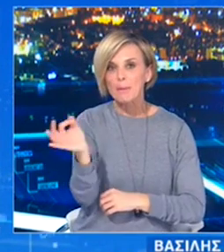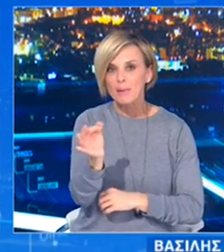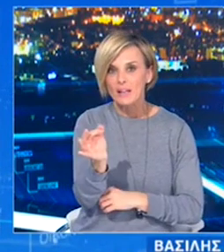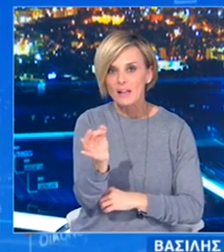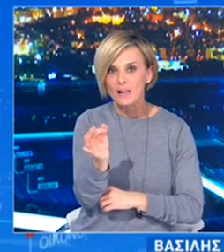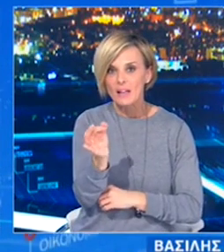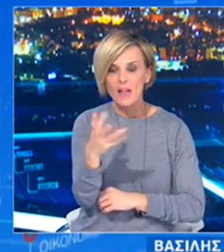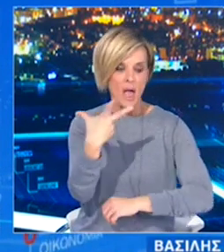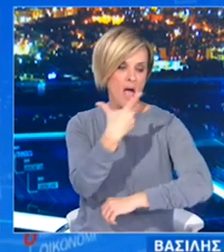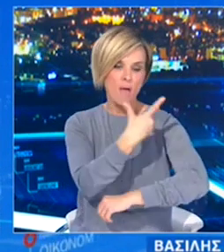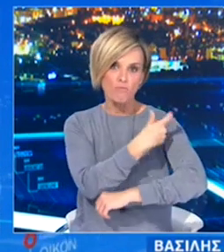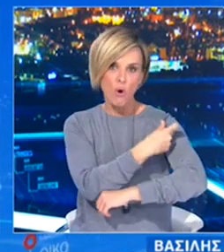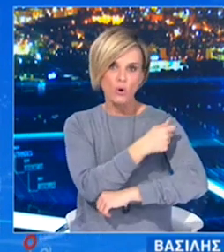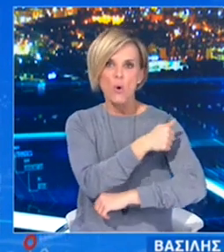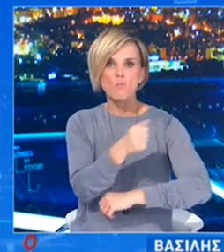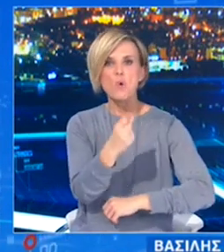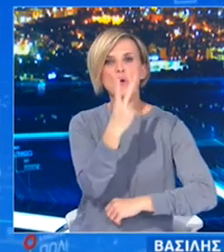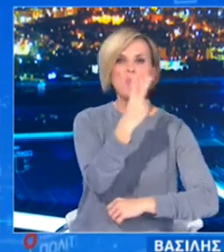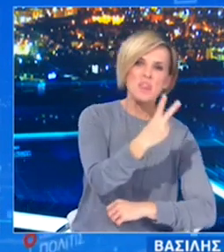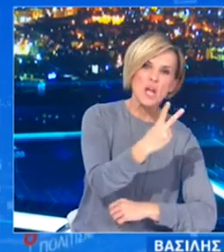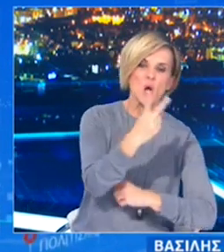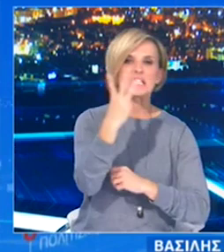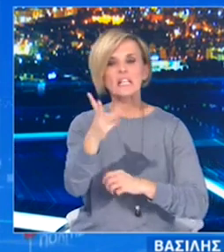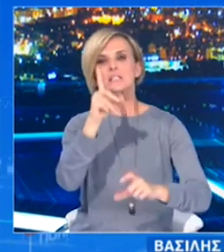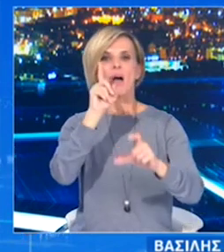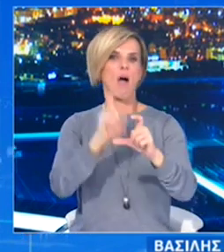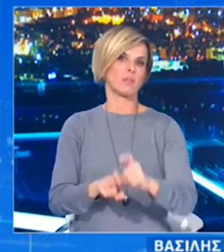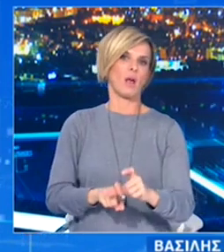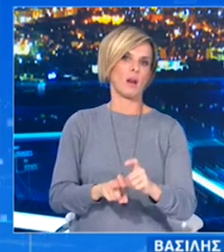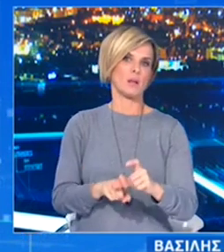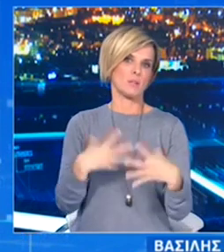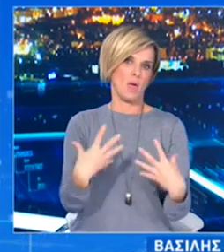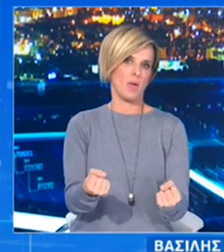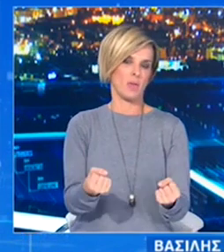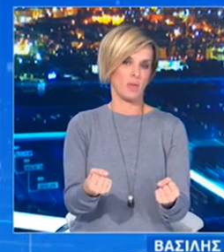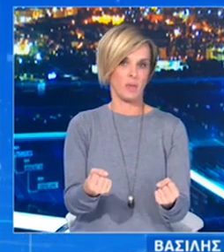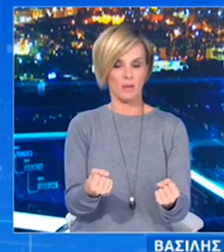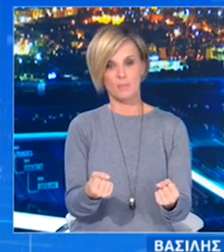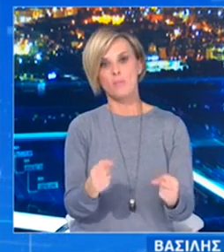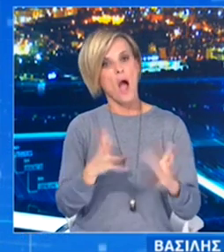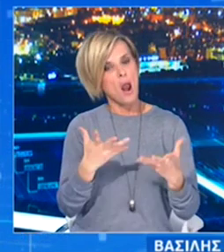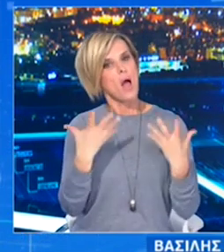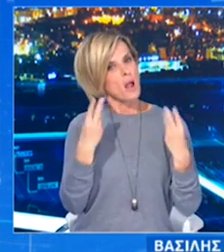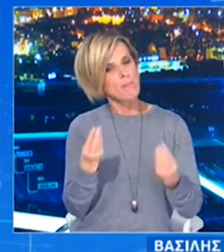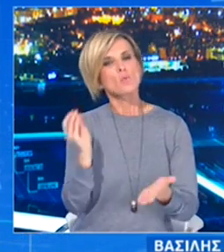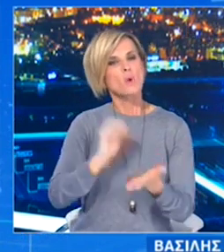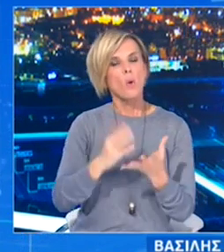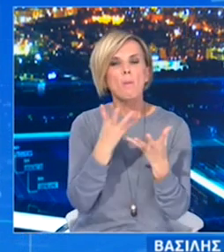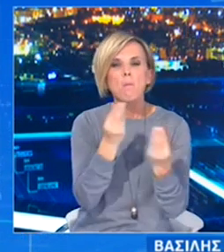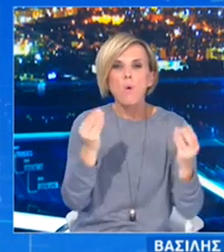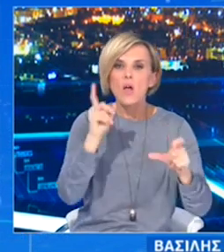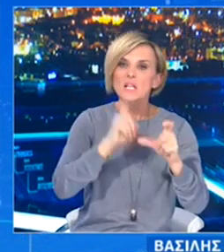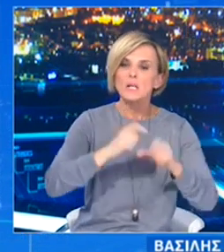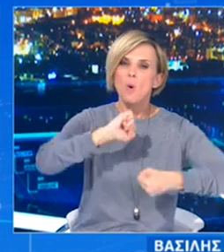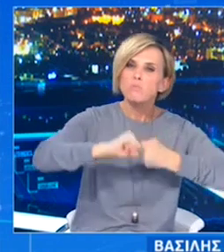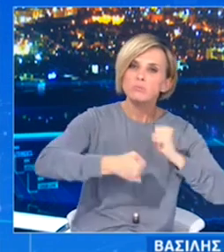παγκοσμίως που ηγούνται των εμβόλιων αυτών. Η προσπάθεια αυτή λόγω της πανδημίας